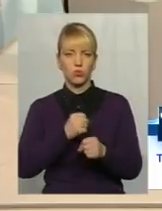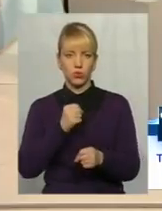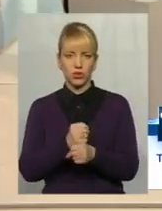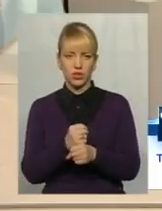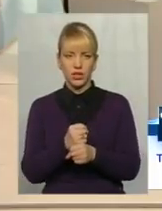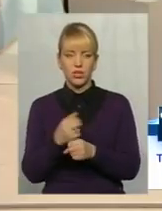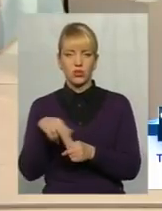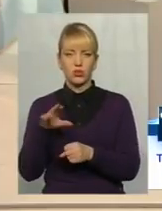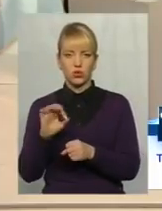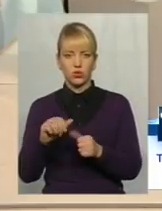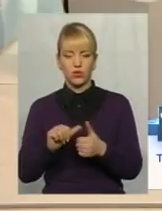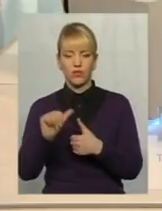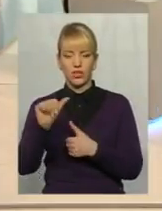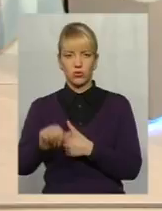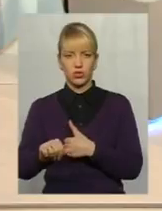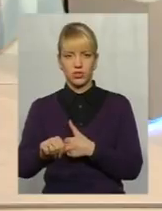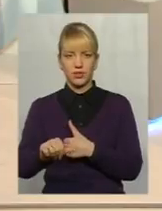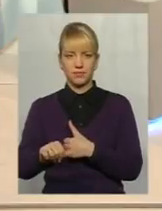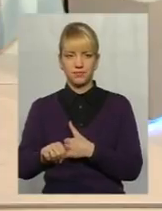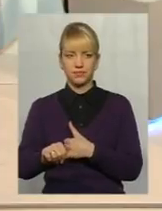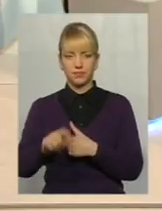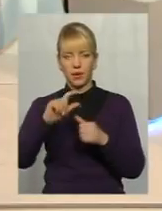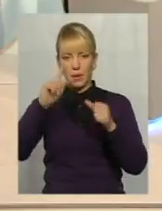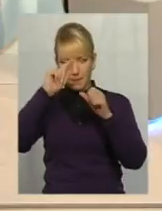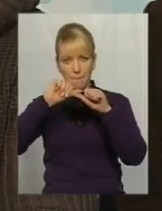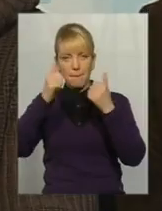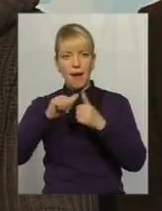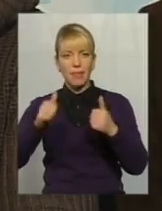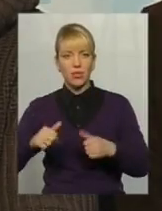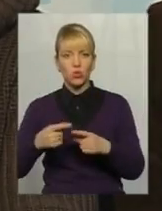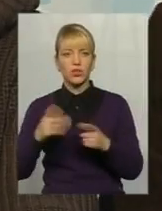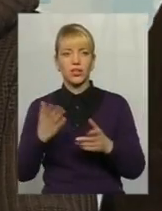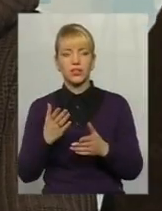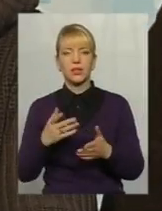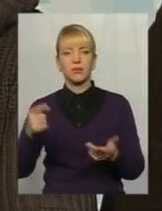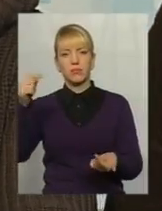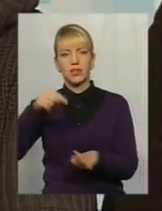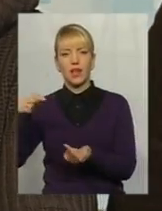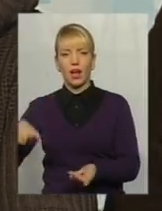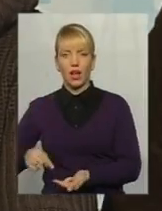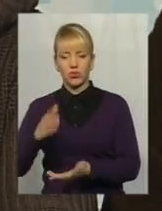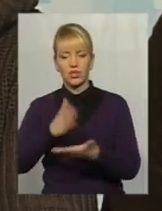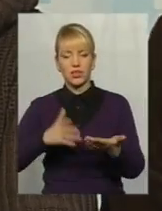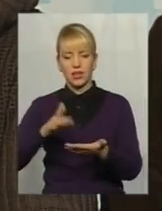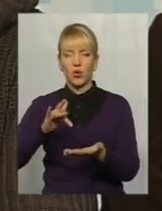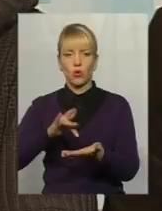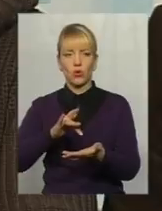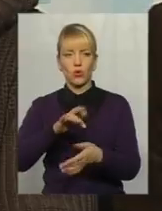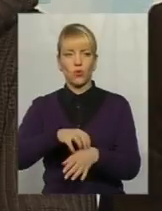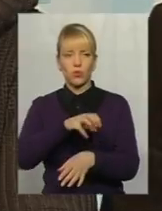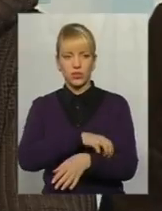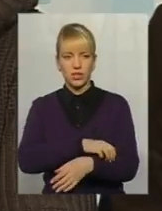щодо виключення пам'яток, які підлягають під докуменізацію. Скажу статистику, що